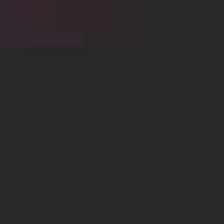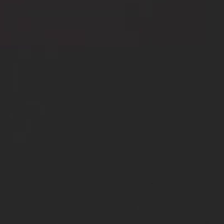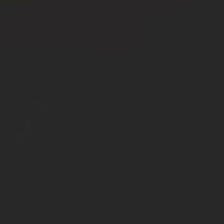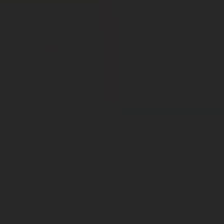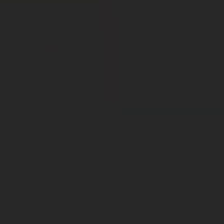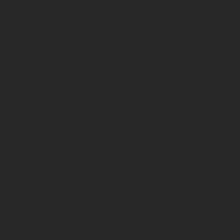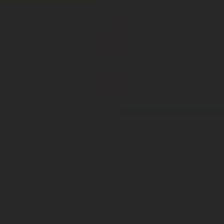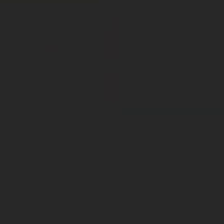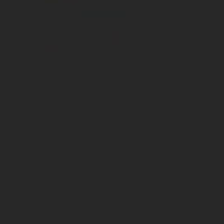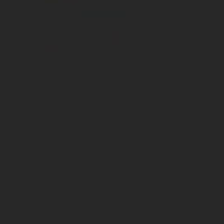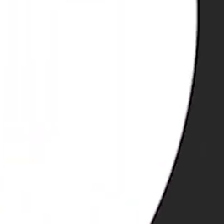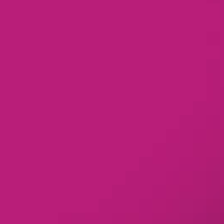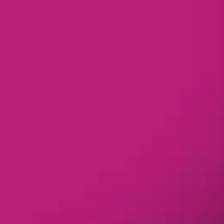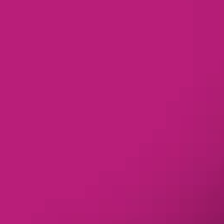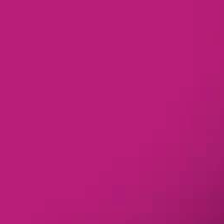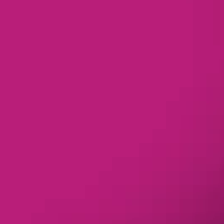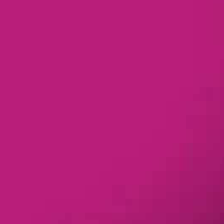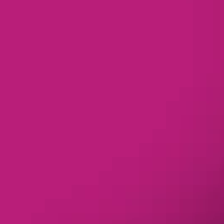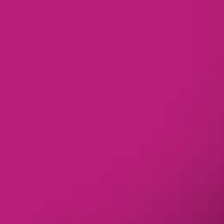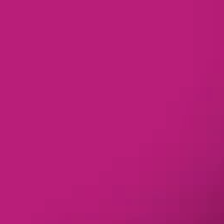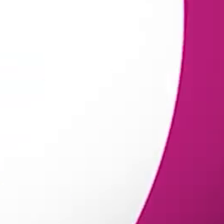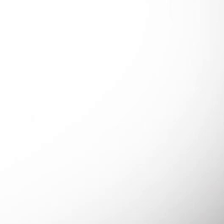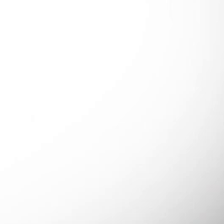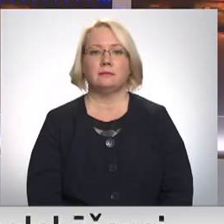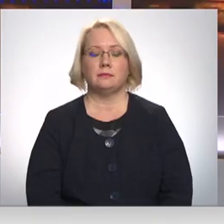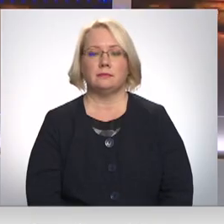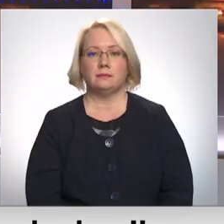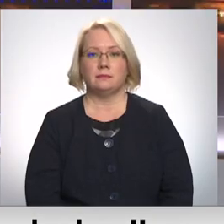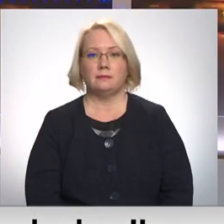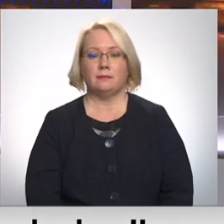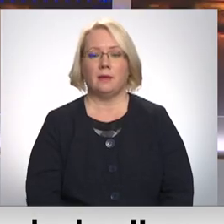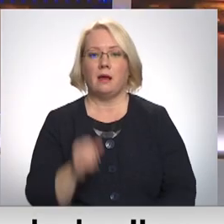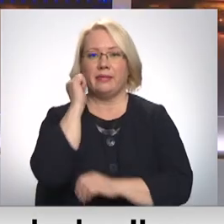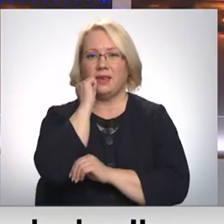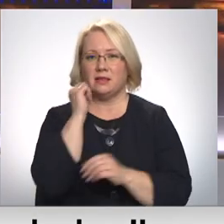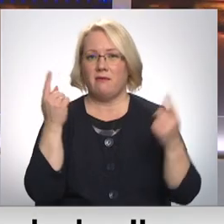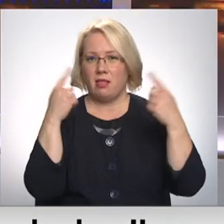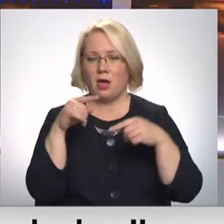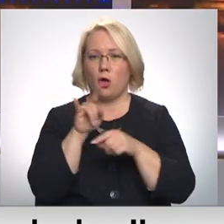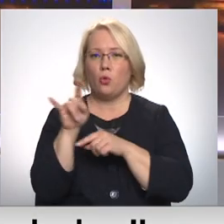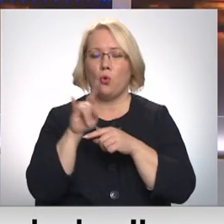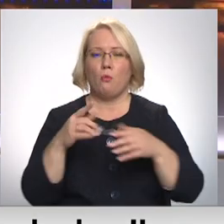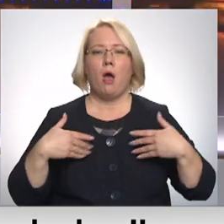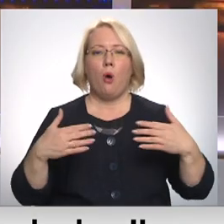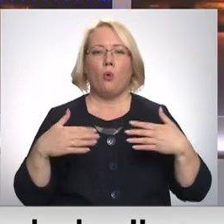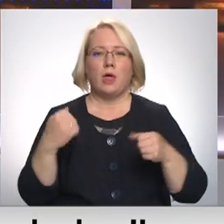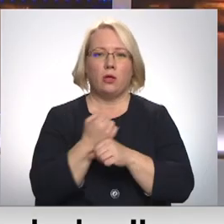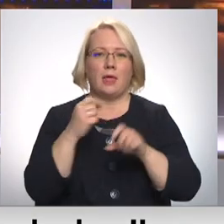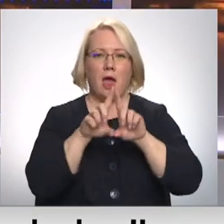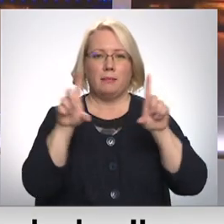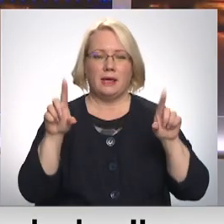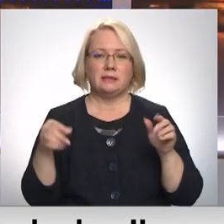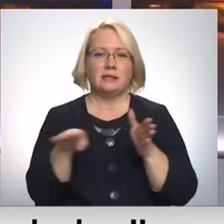Re! Viss ēters ir te! Dīkstāvs laikā tukuma audēja darbnīcas dalībniece